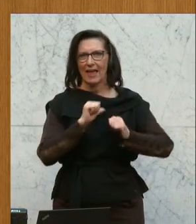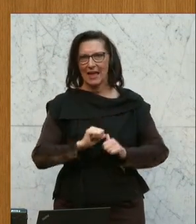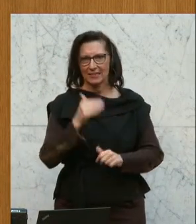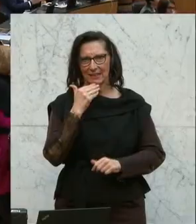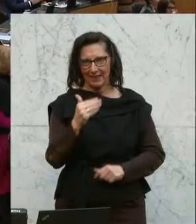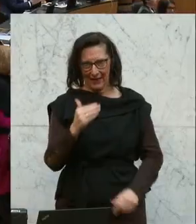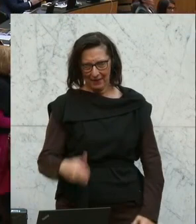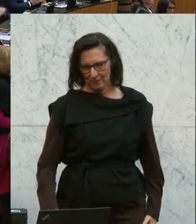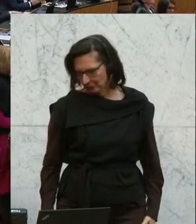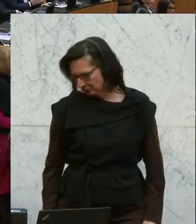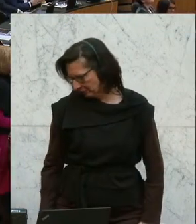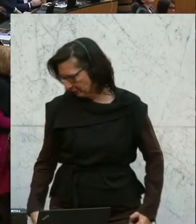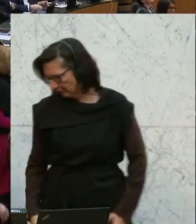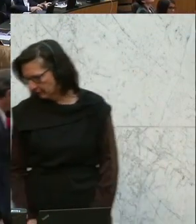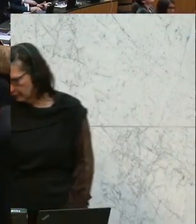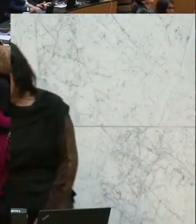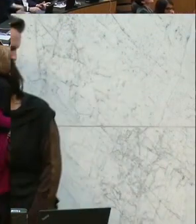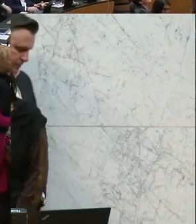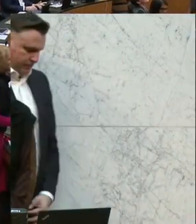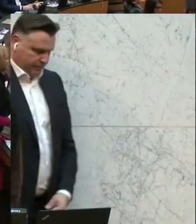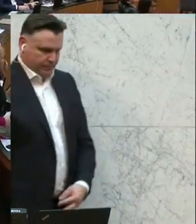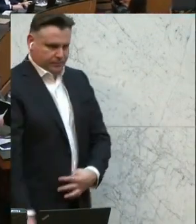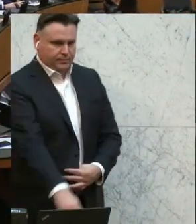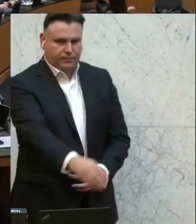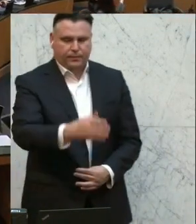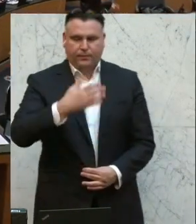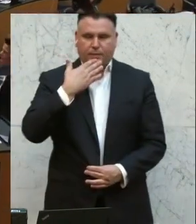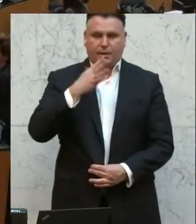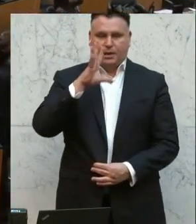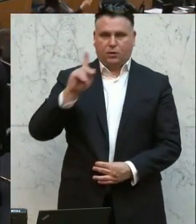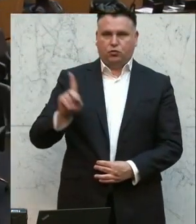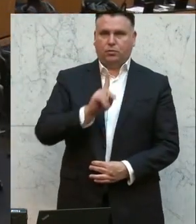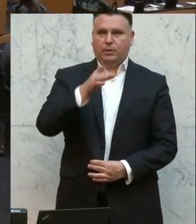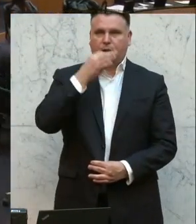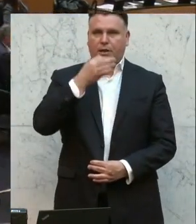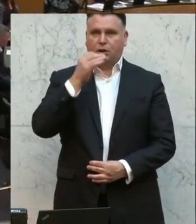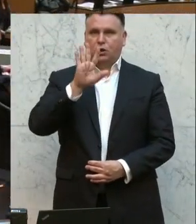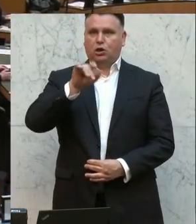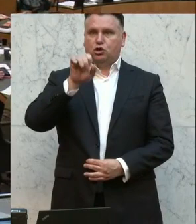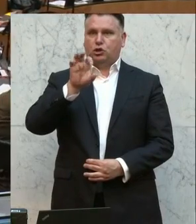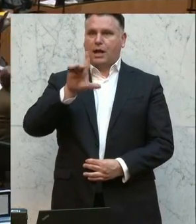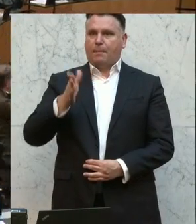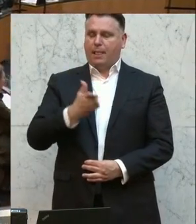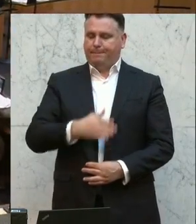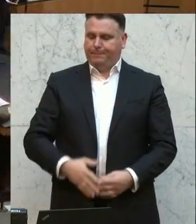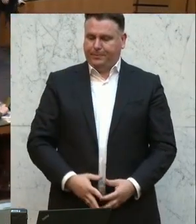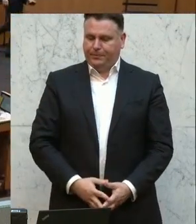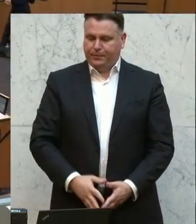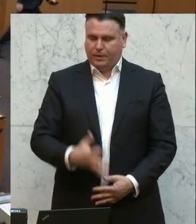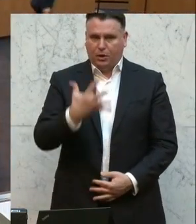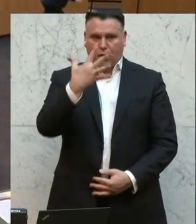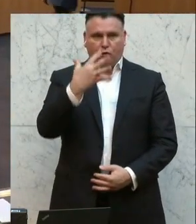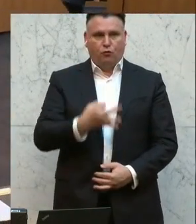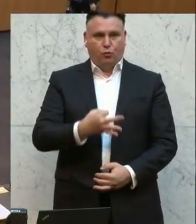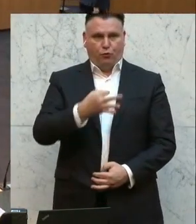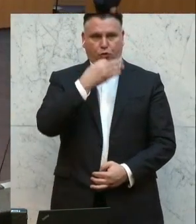Die Energieministerin mit einem Appell zu mehr grüner Produktion und auch mehr grüner Energie. In Europa, man sollte sich nicht